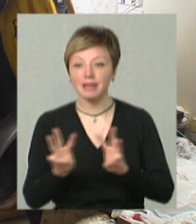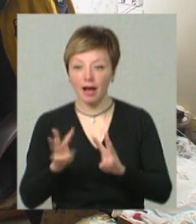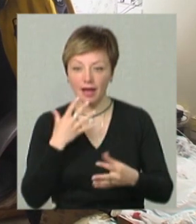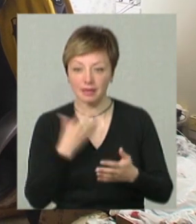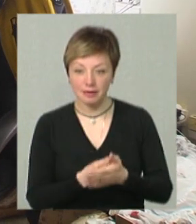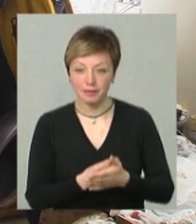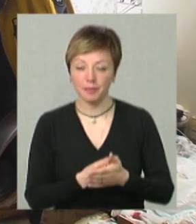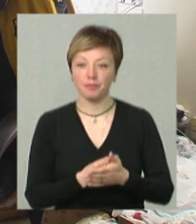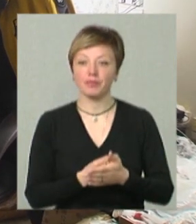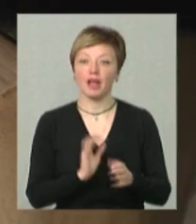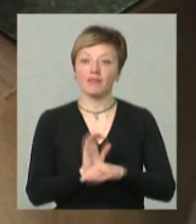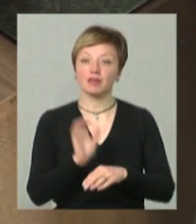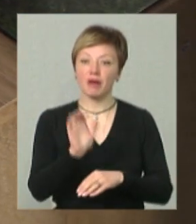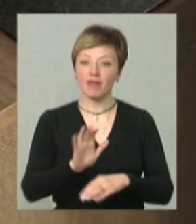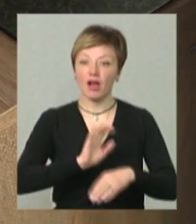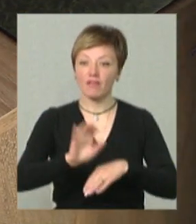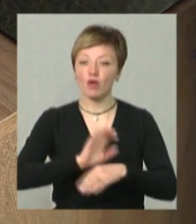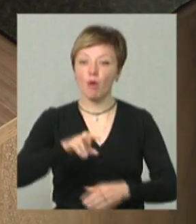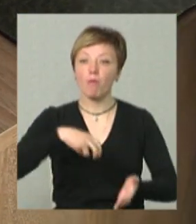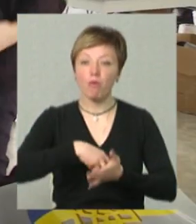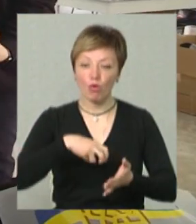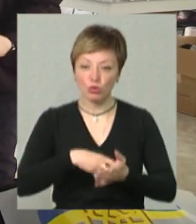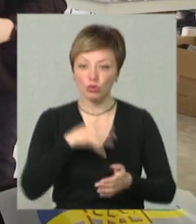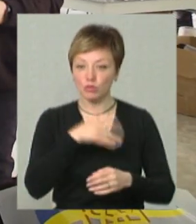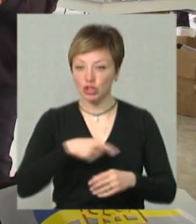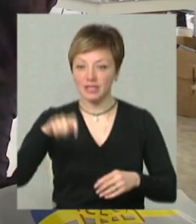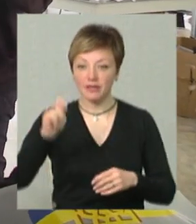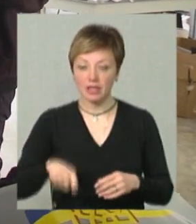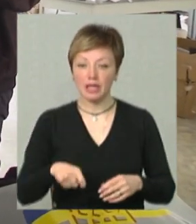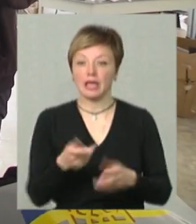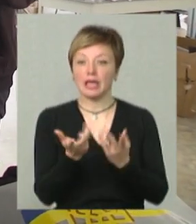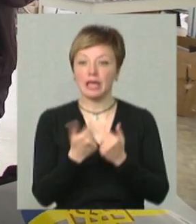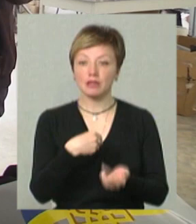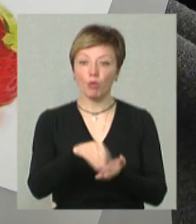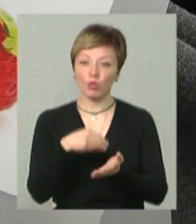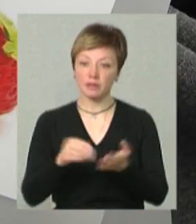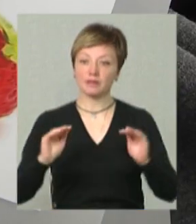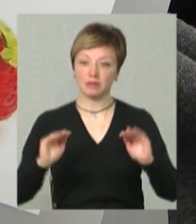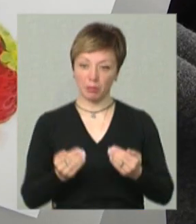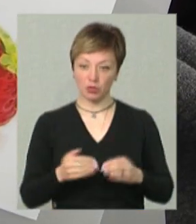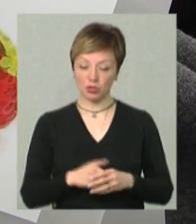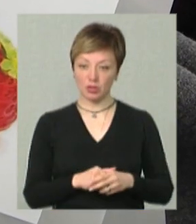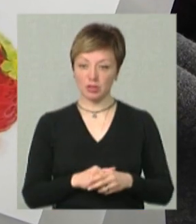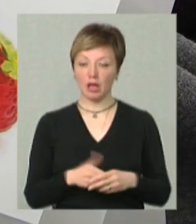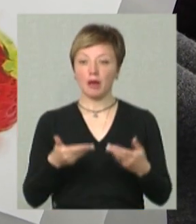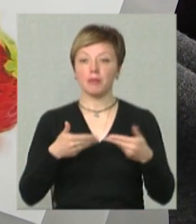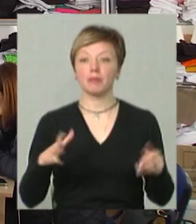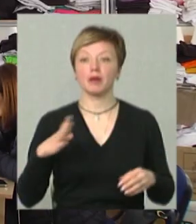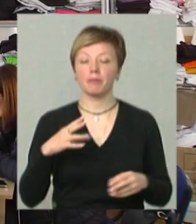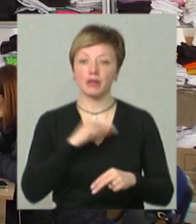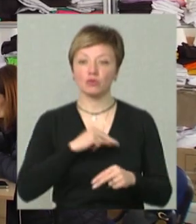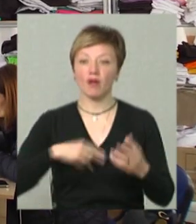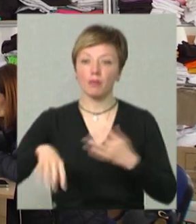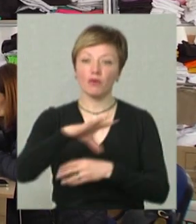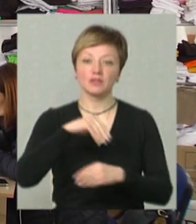Станіслав Кривулянський. Відправляють вироби поштою. Під час війни кількість покупців зменшилася. Ми працювали по всій